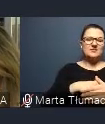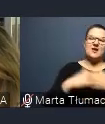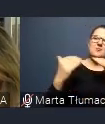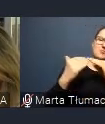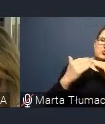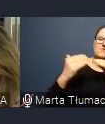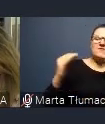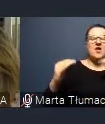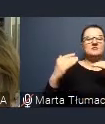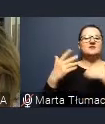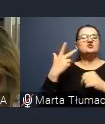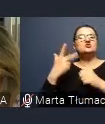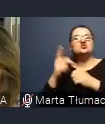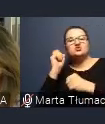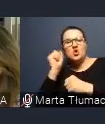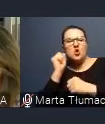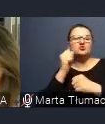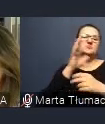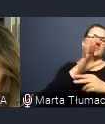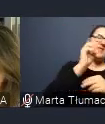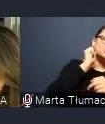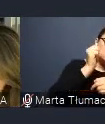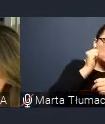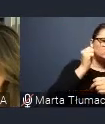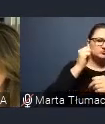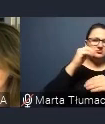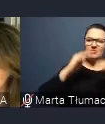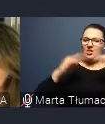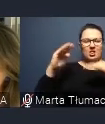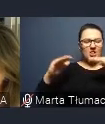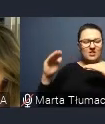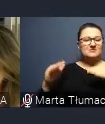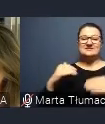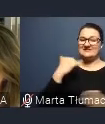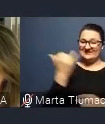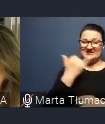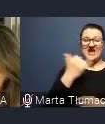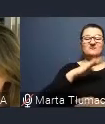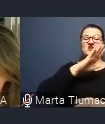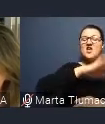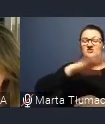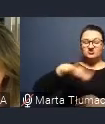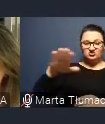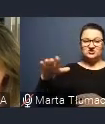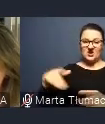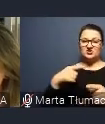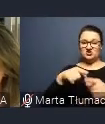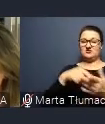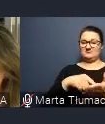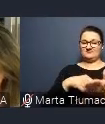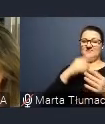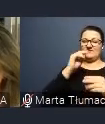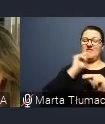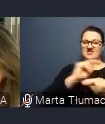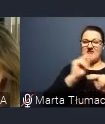prowadzoną 30 godzin czy 15 godzin, zawsze dzieci biorący udział w tej formie terapii,